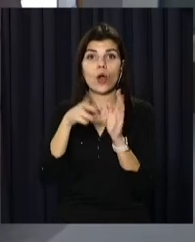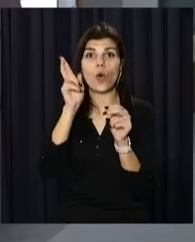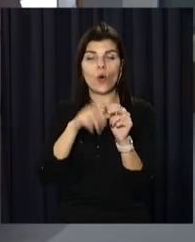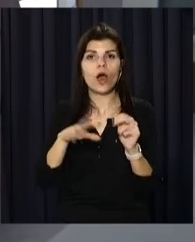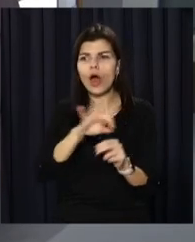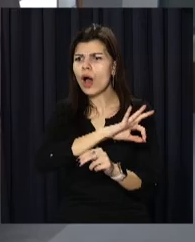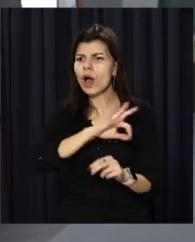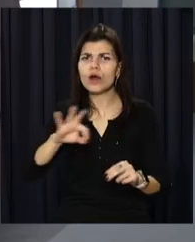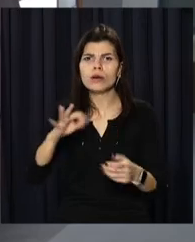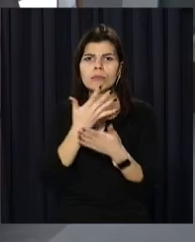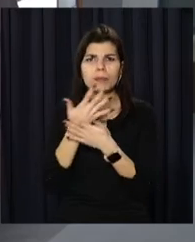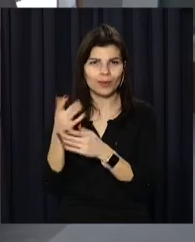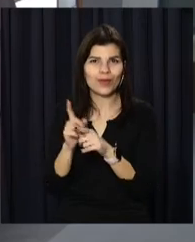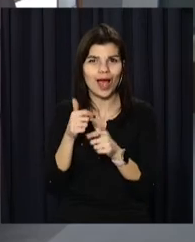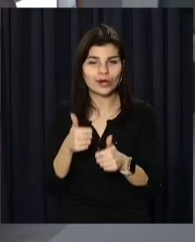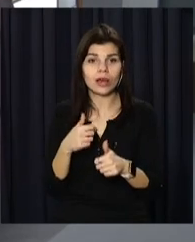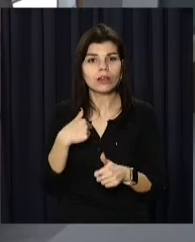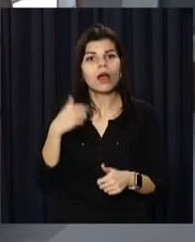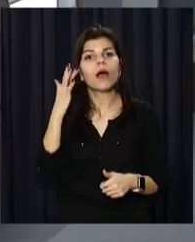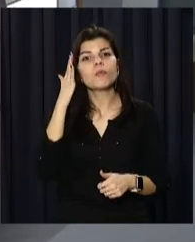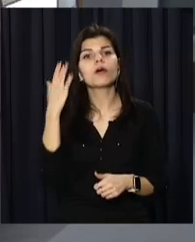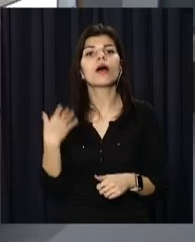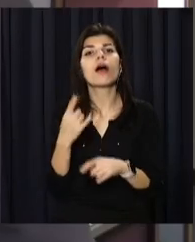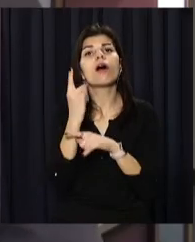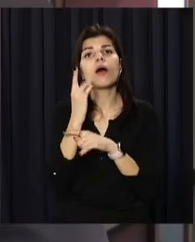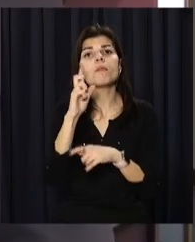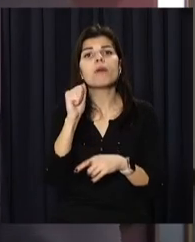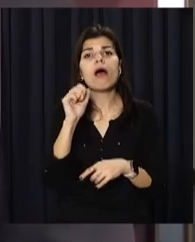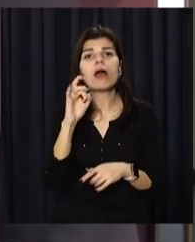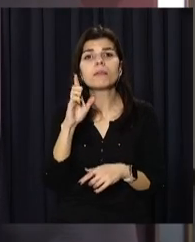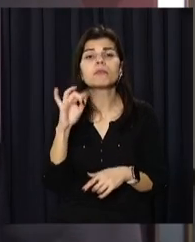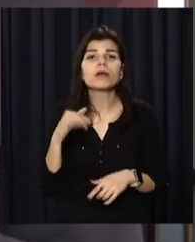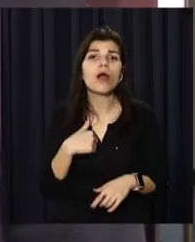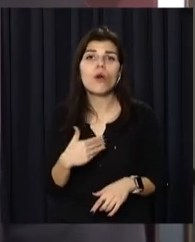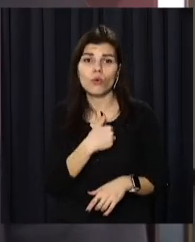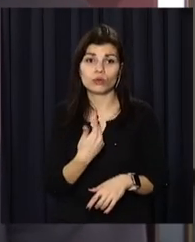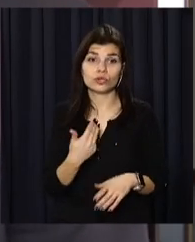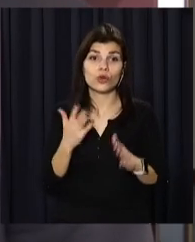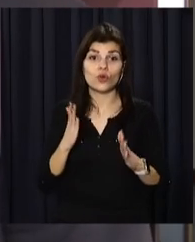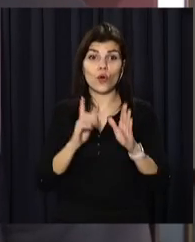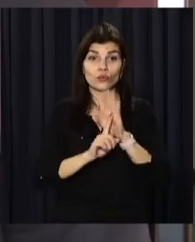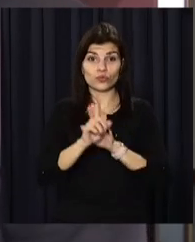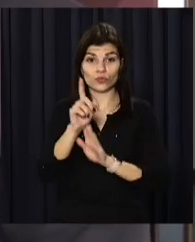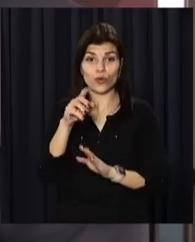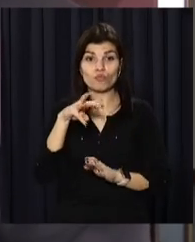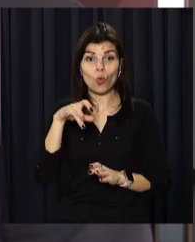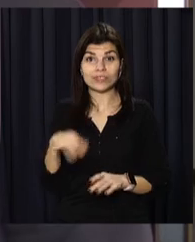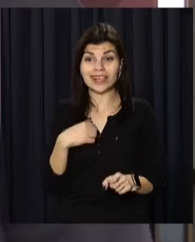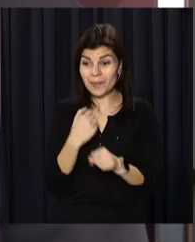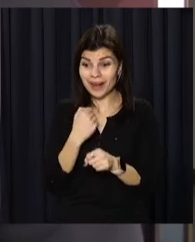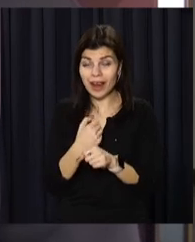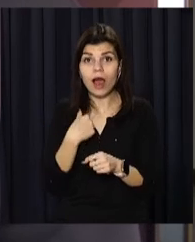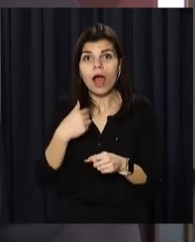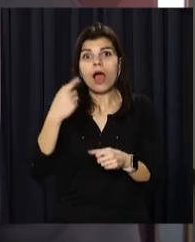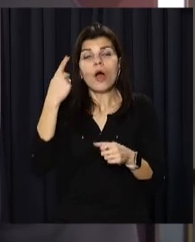відмінну. Але я на той момент вже мріяла про ляльку Барбі. І тільки розпочавши працювати в музеї, я дізналася,